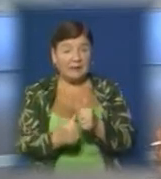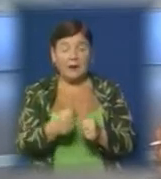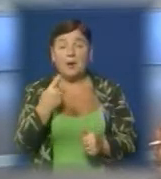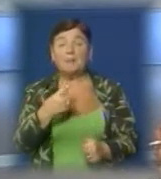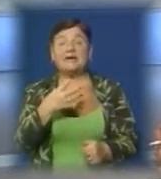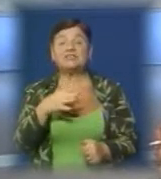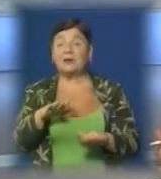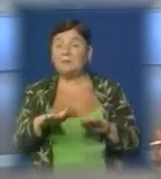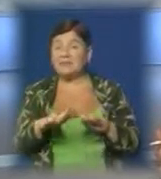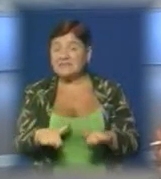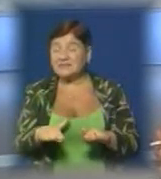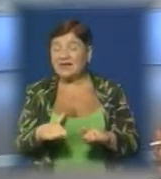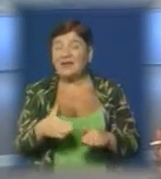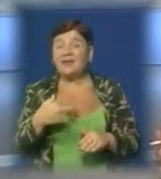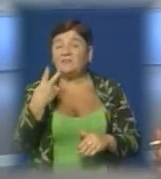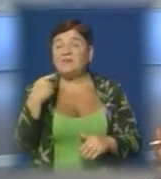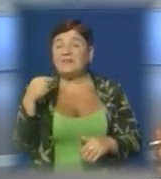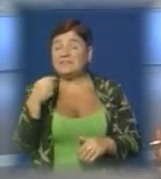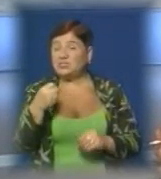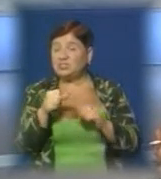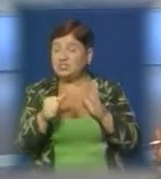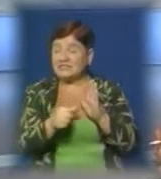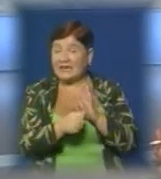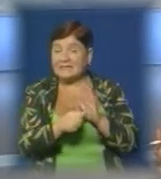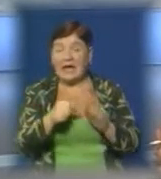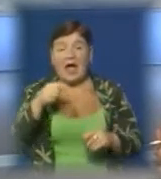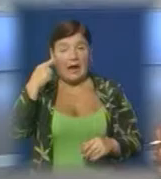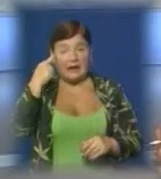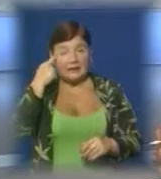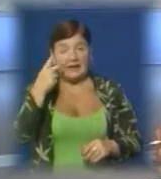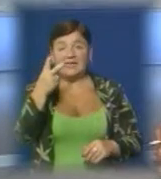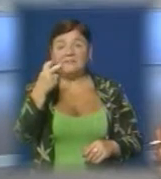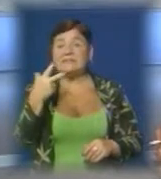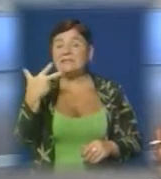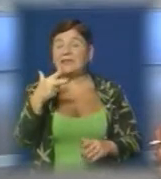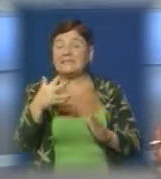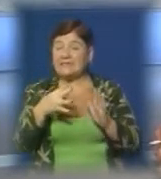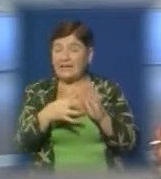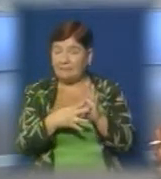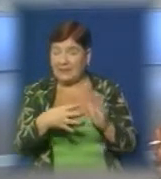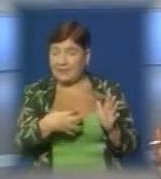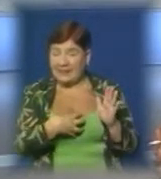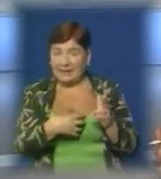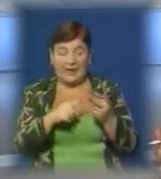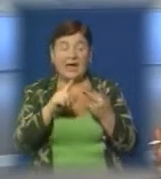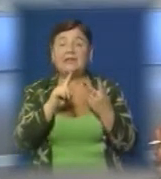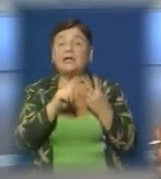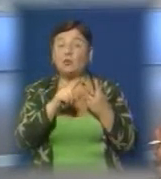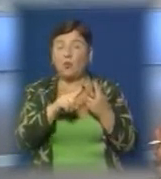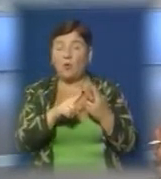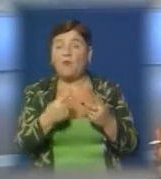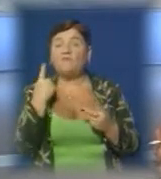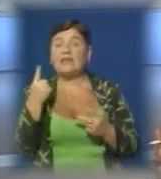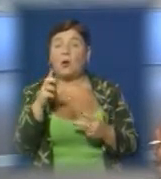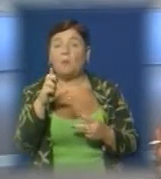місце в медальному заліку паралімпіади 2016 посіло збірна Китаю, завоювавши 239 медалей. На другому місці збірна